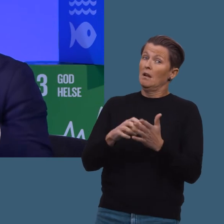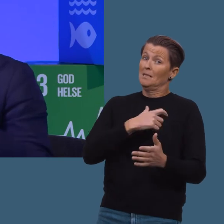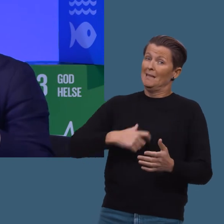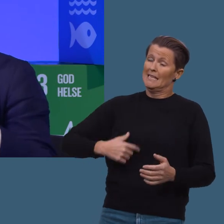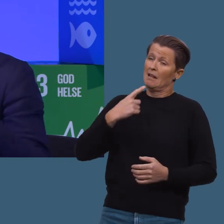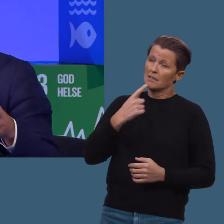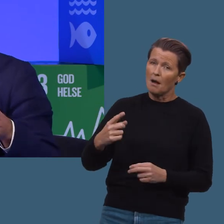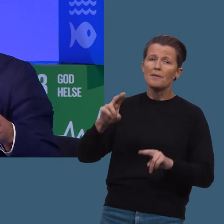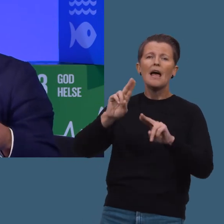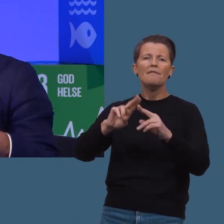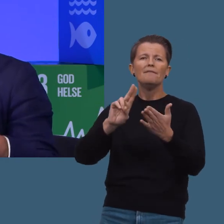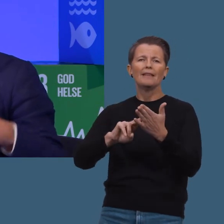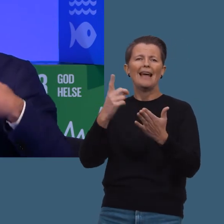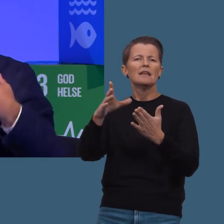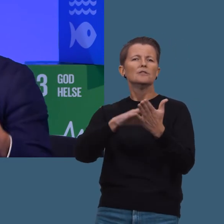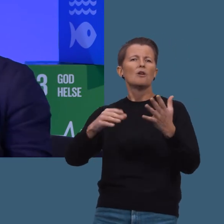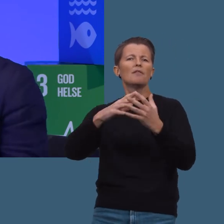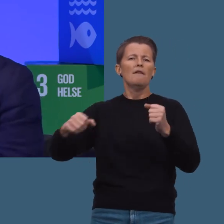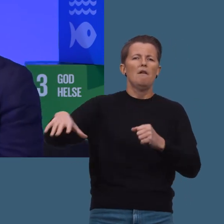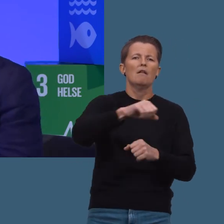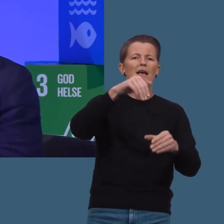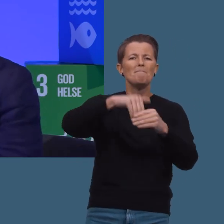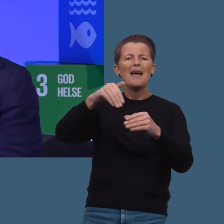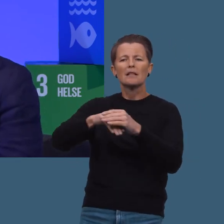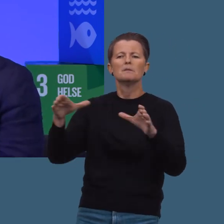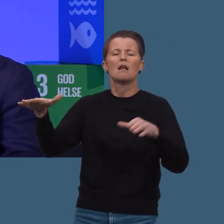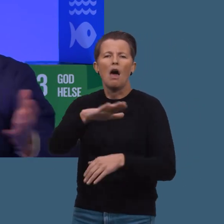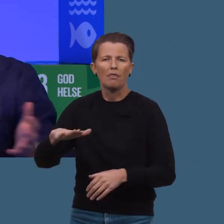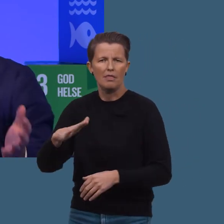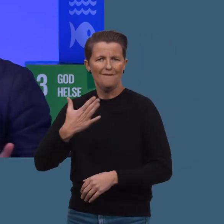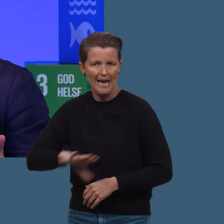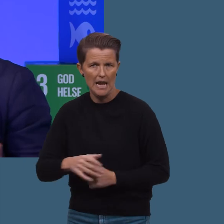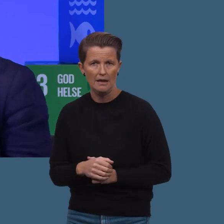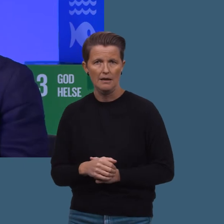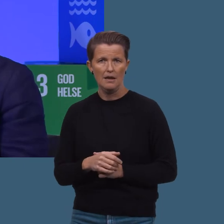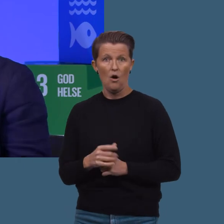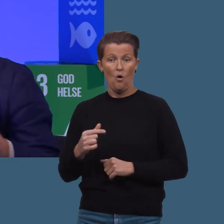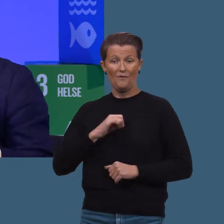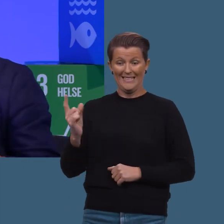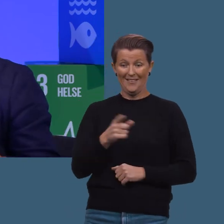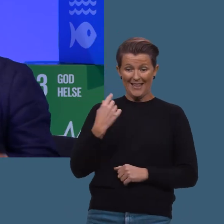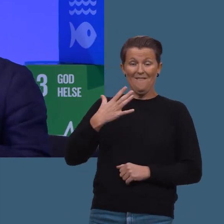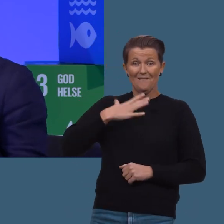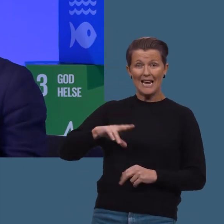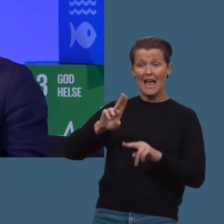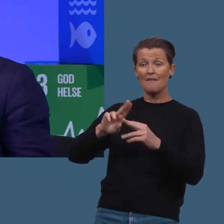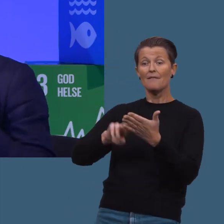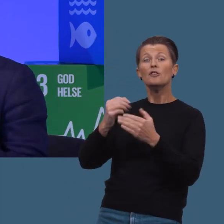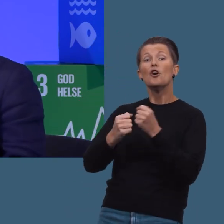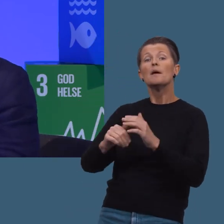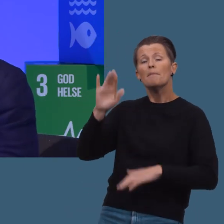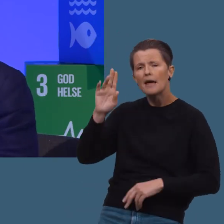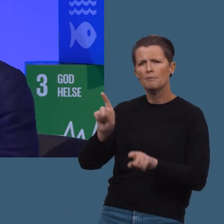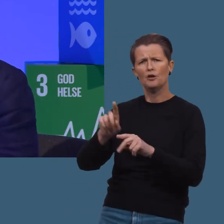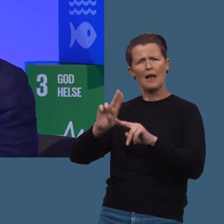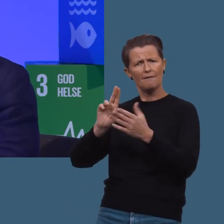sier, FN er et resultat av det medlemslandene de FN vil. Altså det alle vi vil. Og så lenge alle vi vil at FN skal gjøre mer, så vil